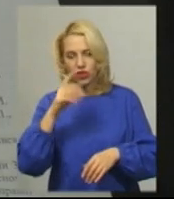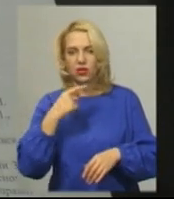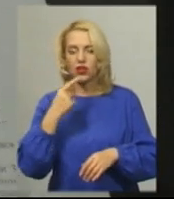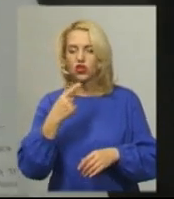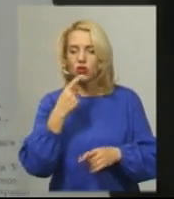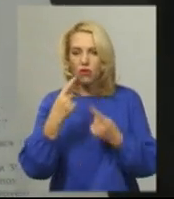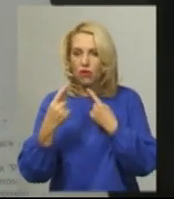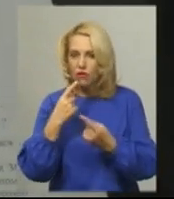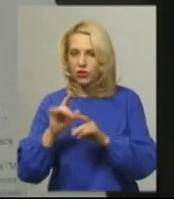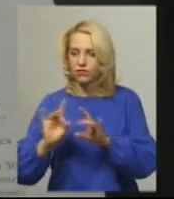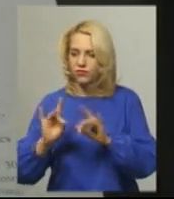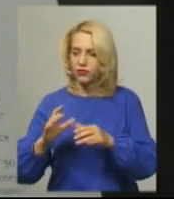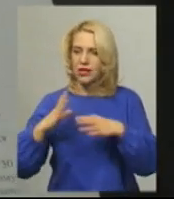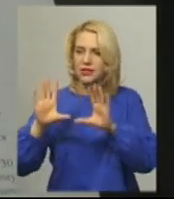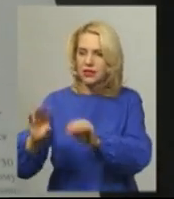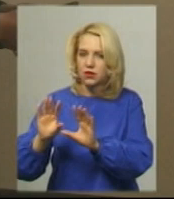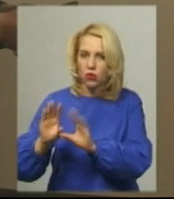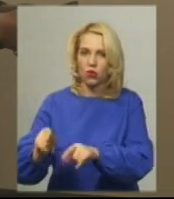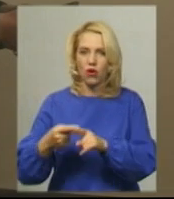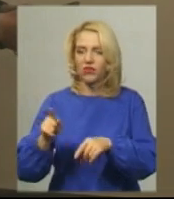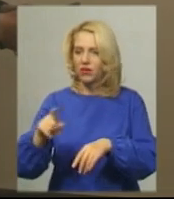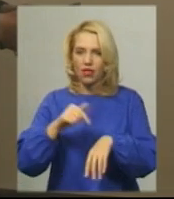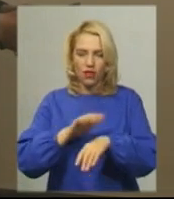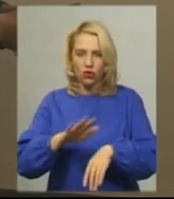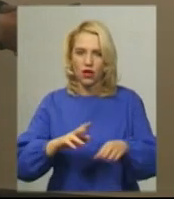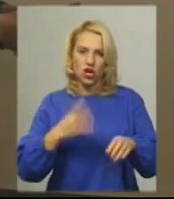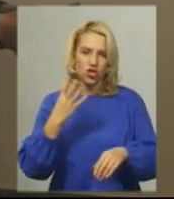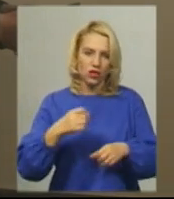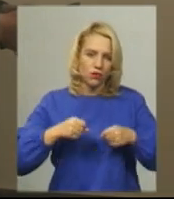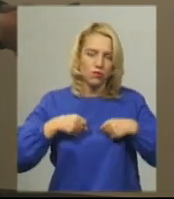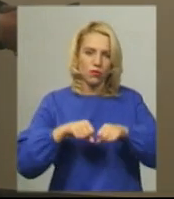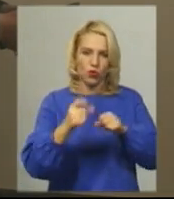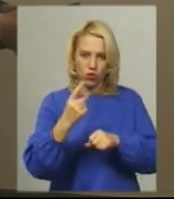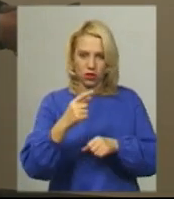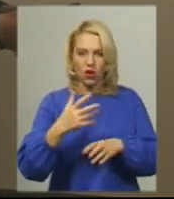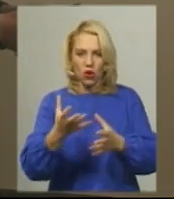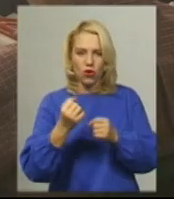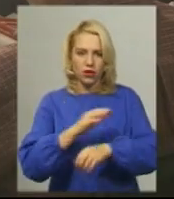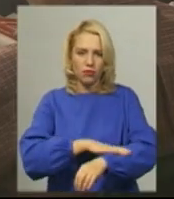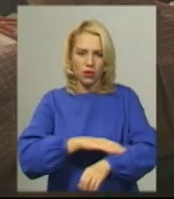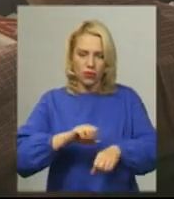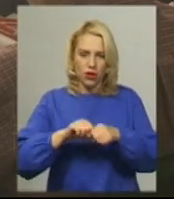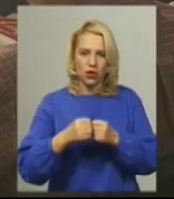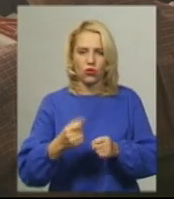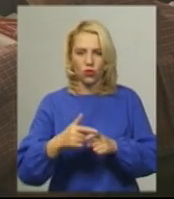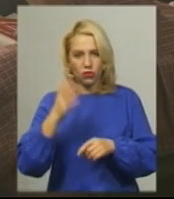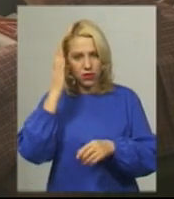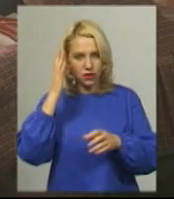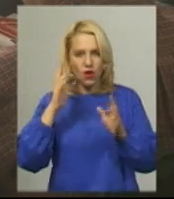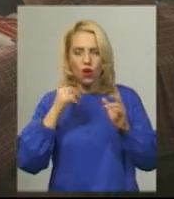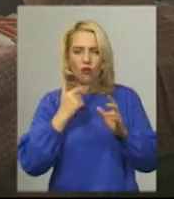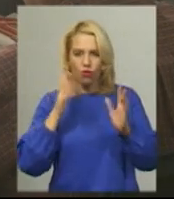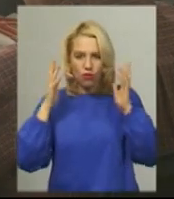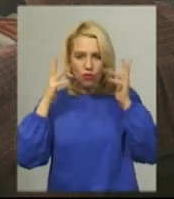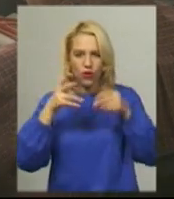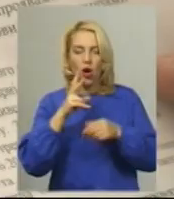реагували. Та четверо почали бити руками та ногами. Олександр Цюх отримав переломи, крововилив та стиснення головного мозку. Пробув у комі